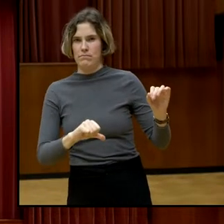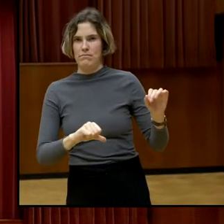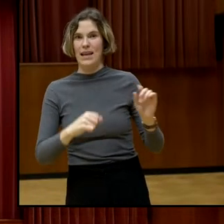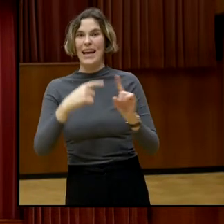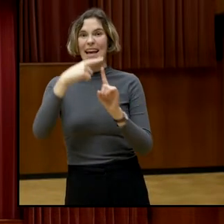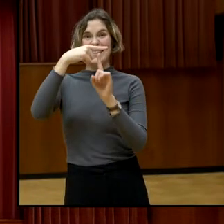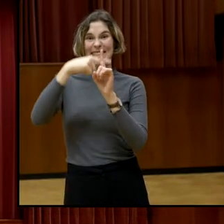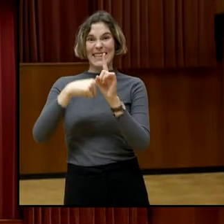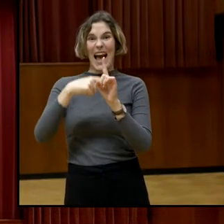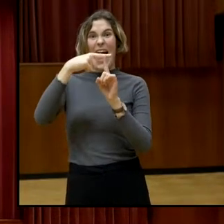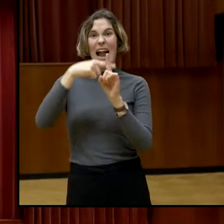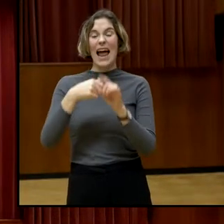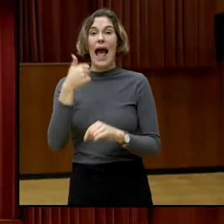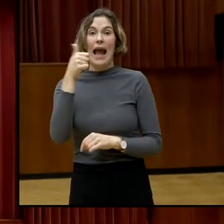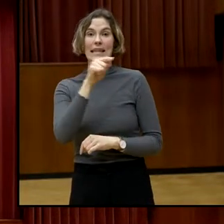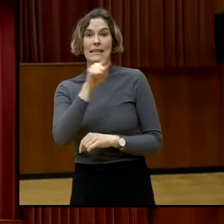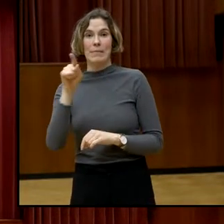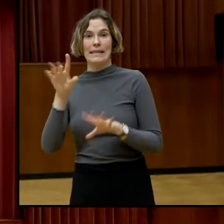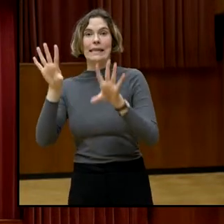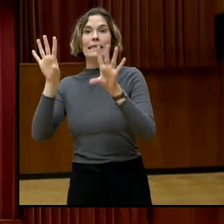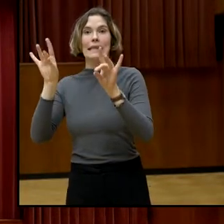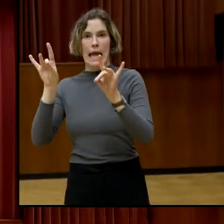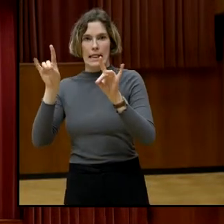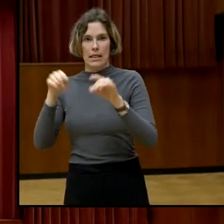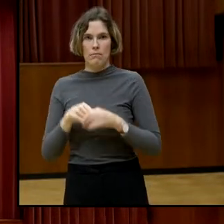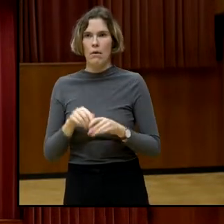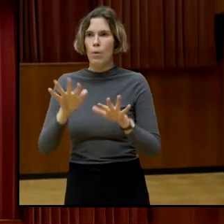Frümmstedt? Entschuldige, 1.